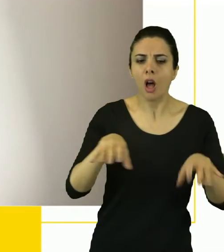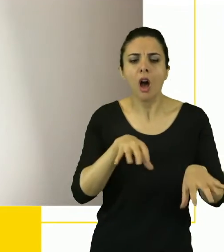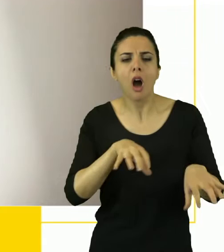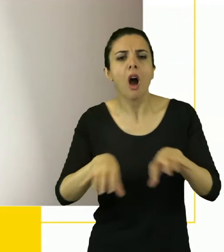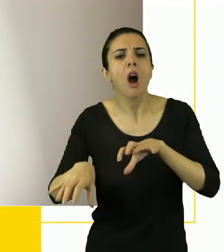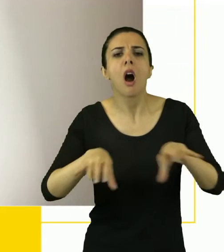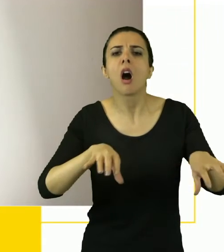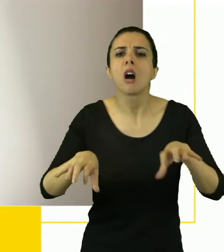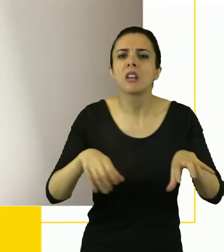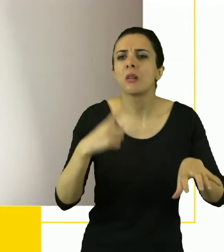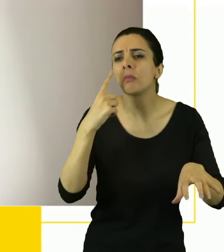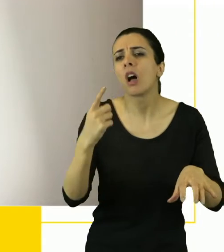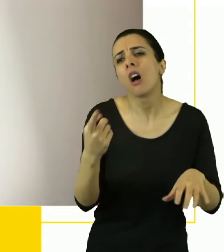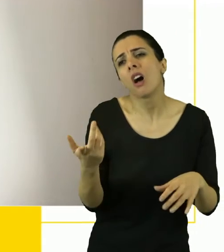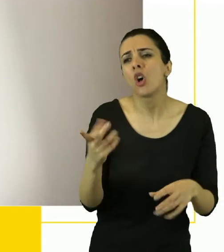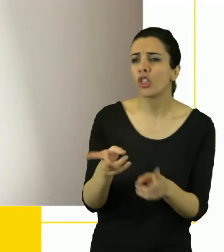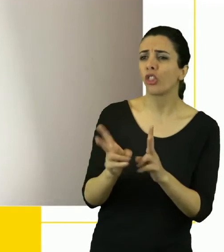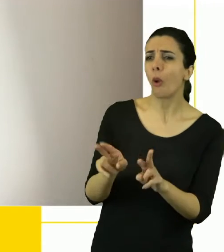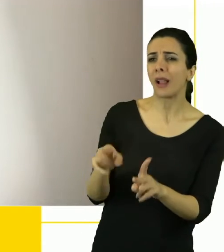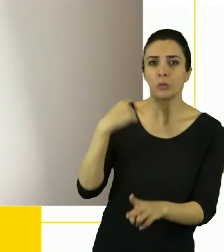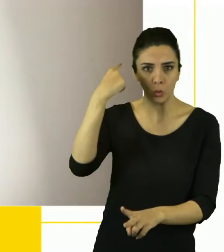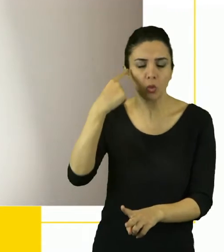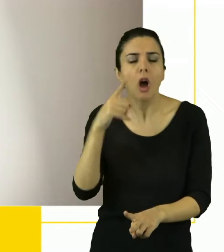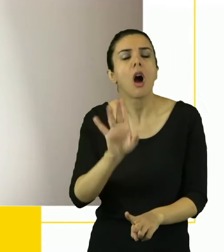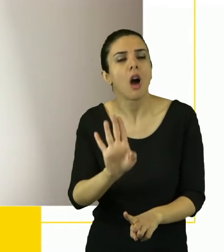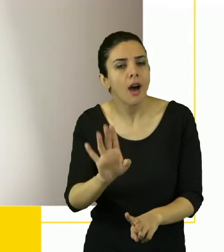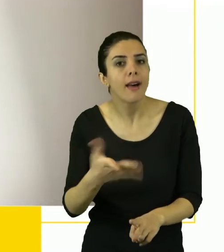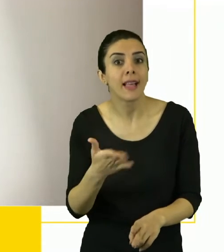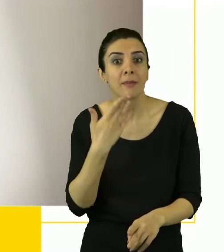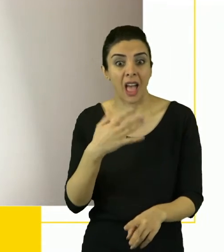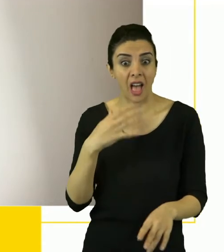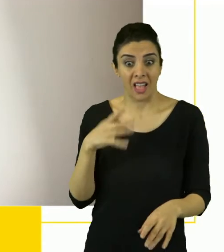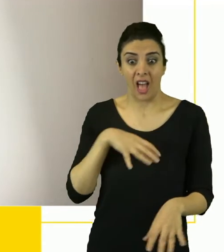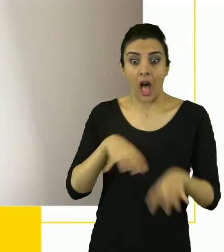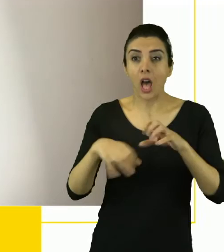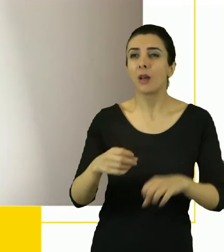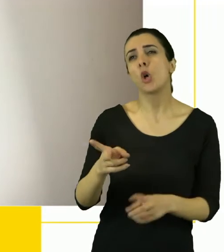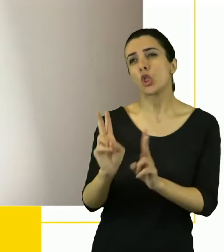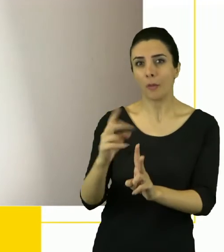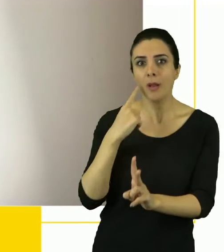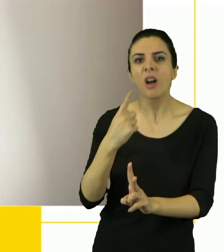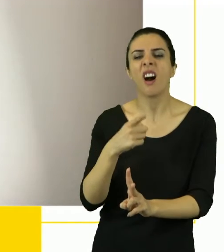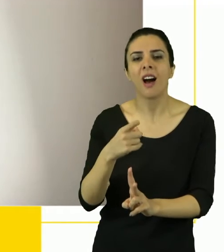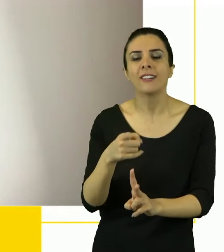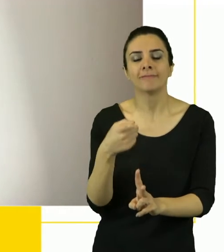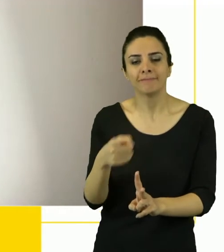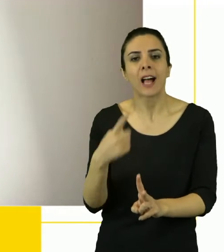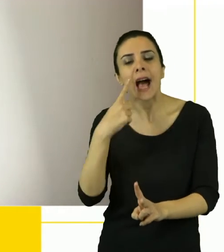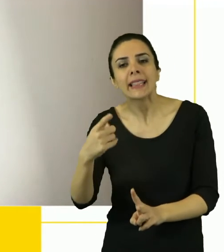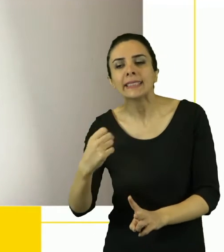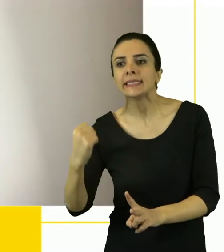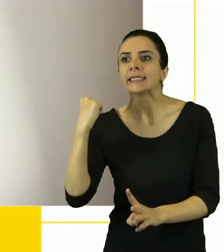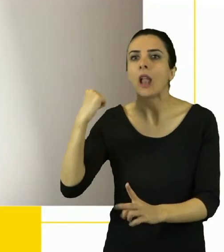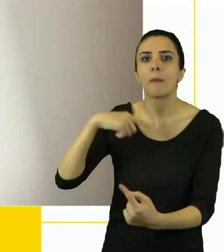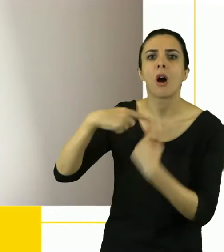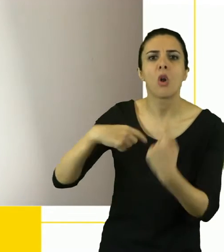meşrulaştıran ideolojiler vardır. Bunlardan birisi de sağlamcılıktır. Annen ırkçılık gibi, cinsiyetçilik gibi. Dolayısıyla dünya